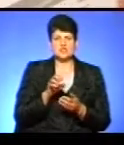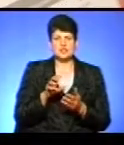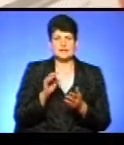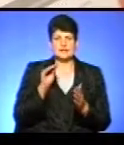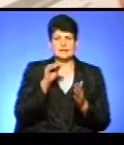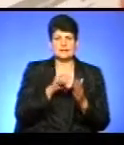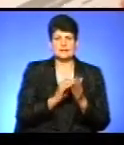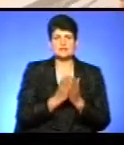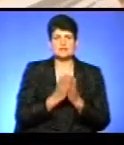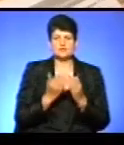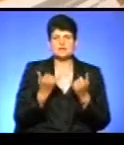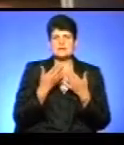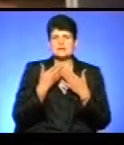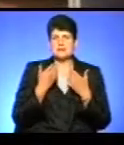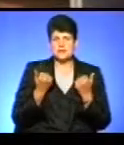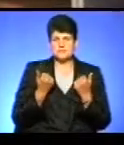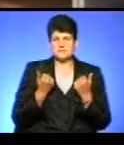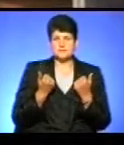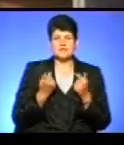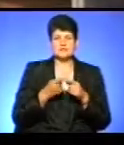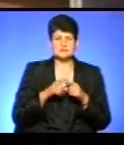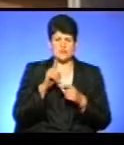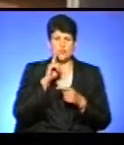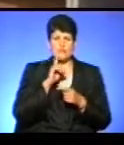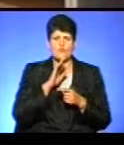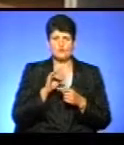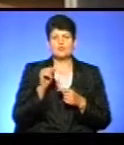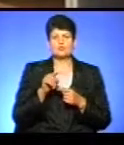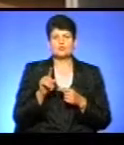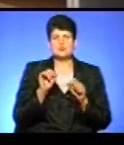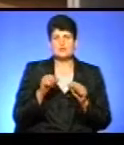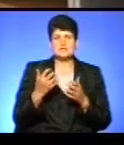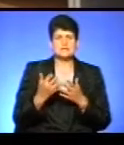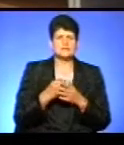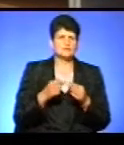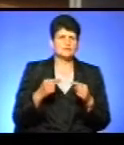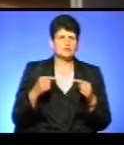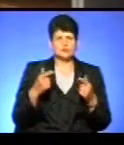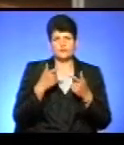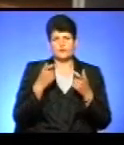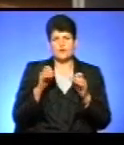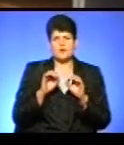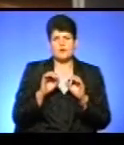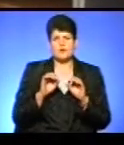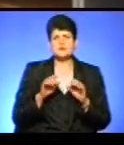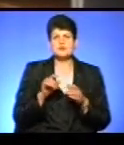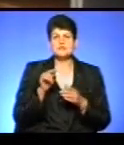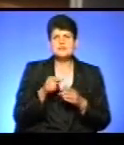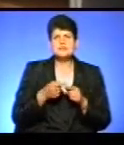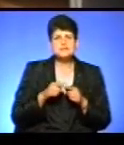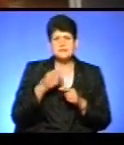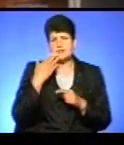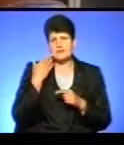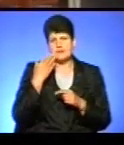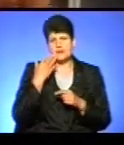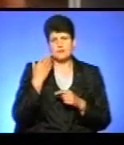яких на даний момент в нас немає. Це дуже комфортно, тому що ти можеш знайти будь-яку інформацію. І це дуже легко,